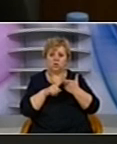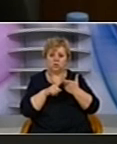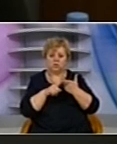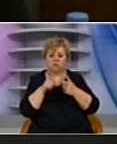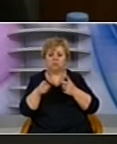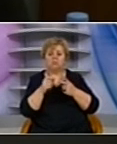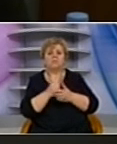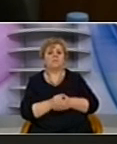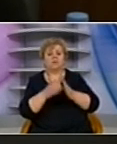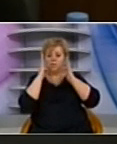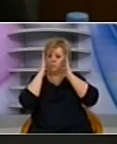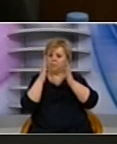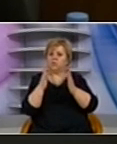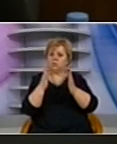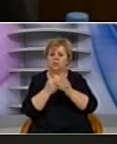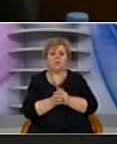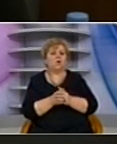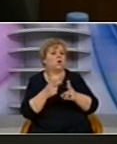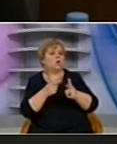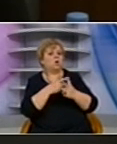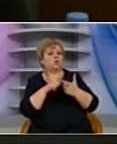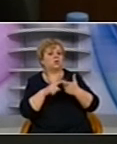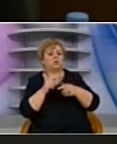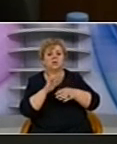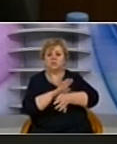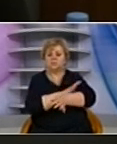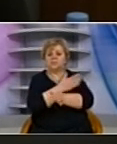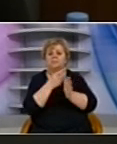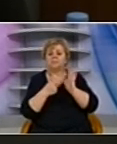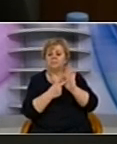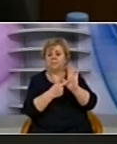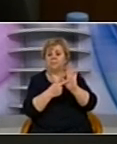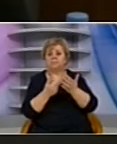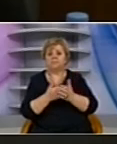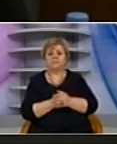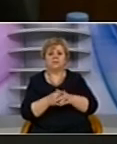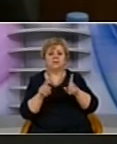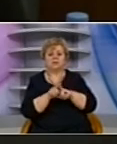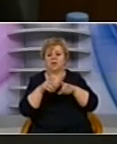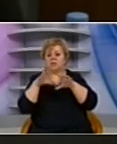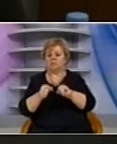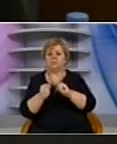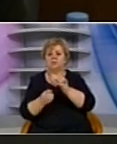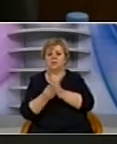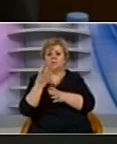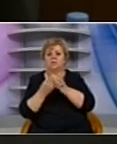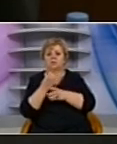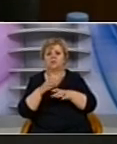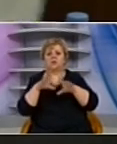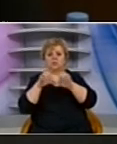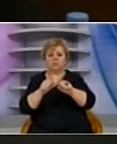sovranitet të besuan nga sovrani, ose do t'a shprej pa aftësin që t'a ushtroj pushtetin si temeluhës mbi këto institucione.